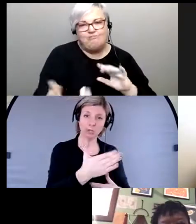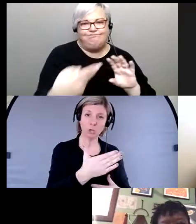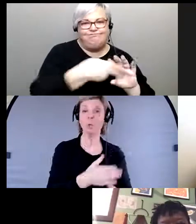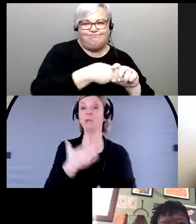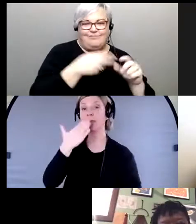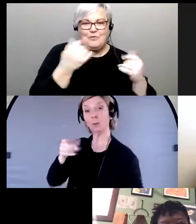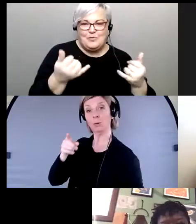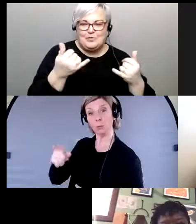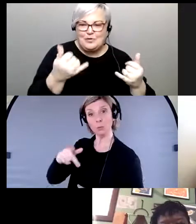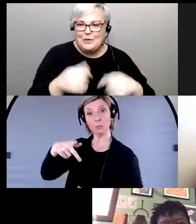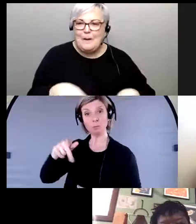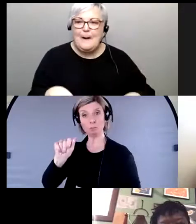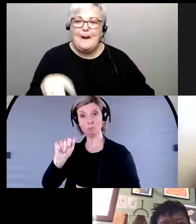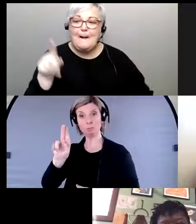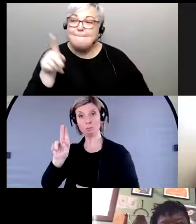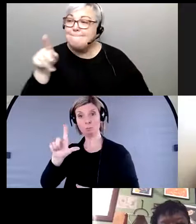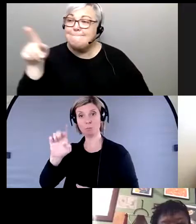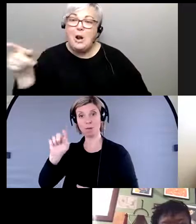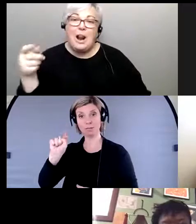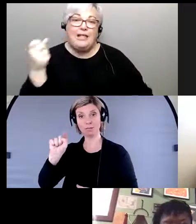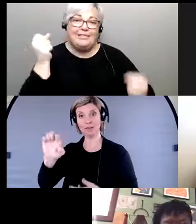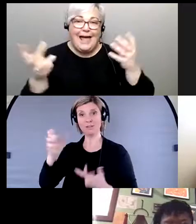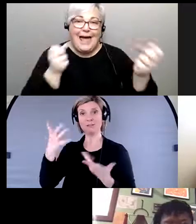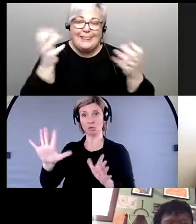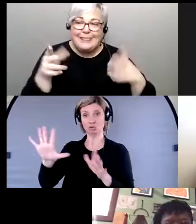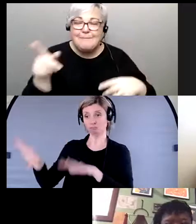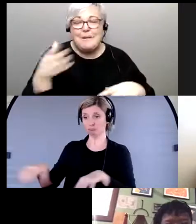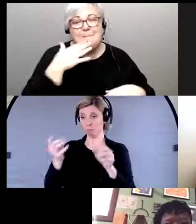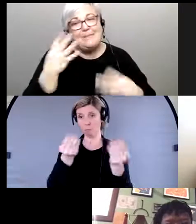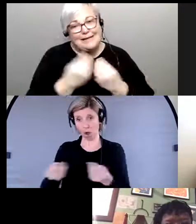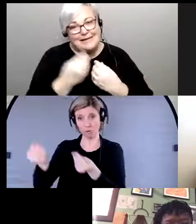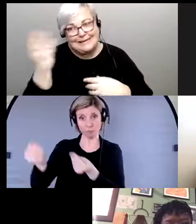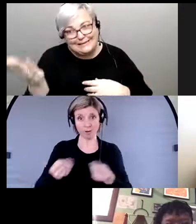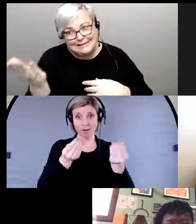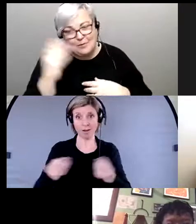'hui merci Paulette pour nous avoir aussi pour avoir animé la conversation et avoir